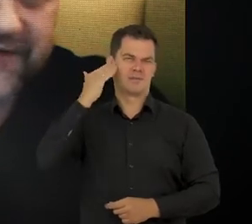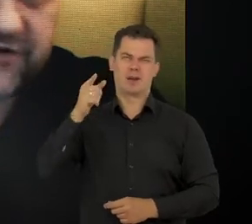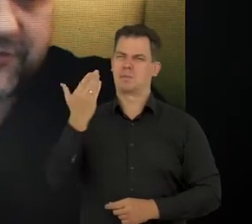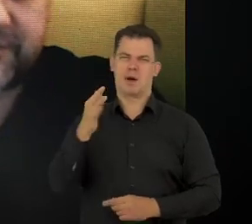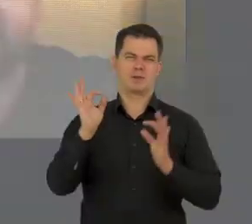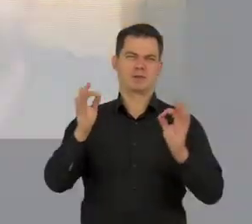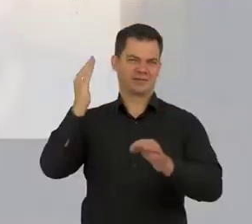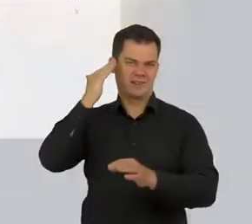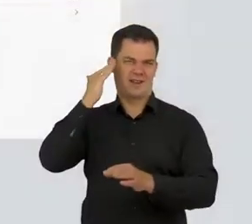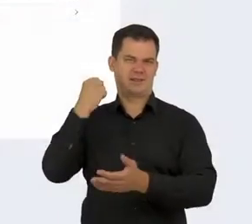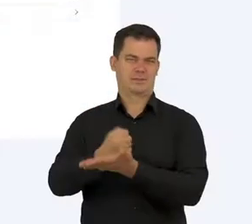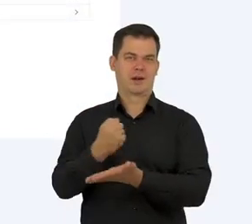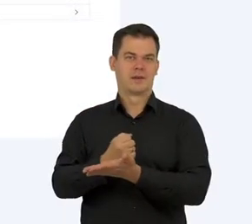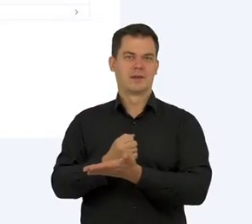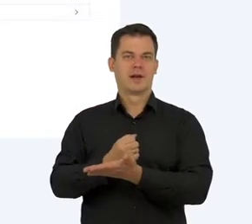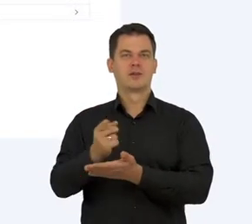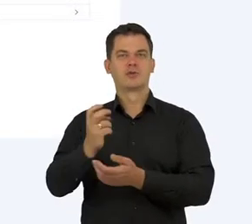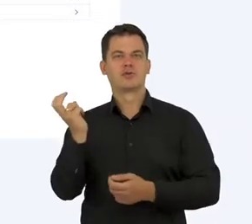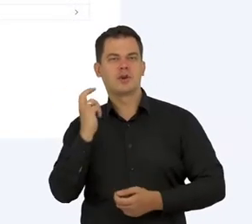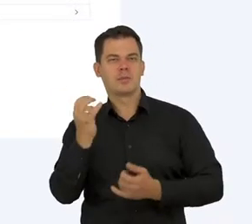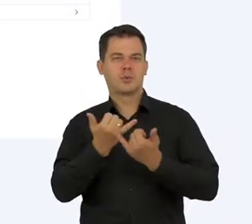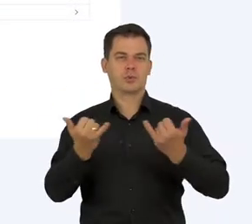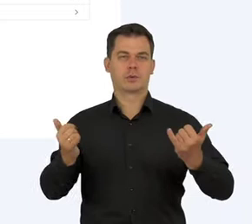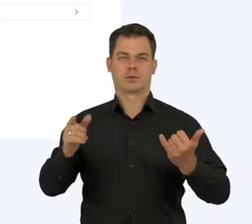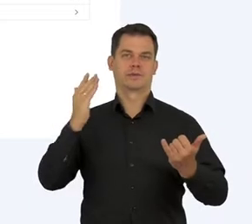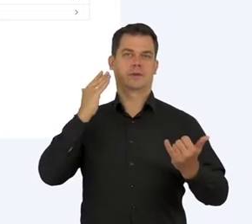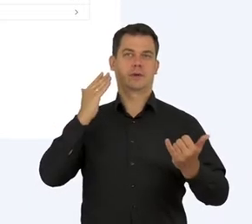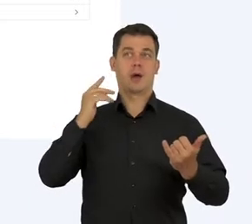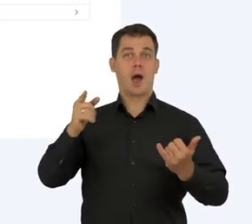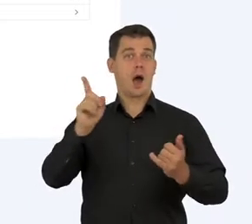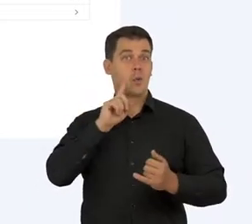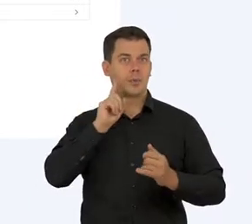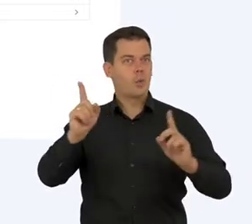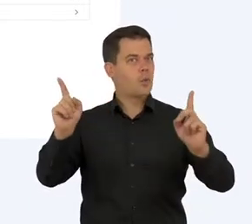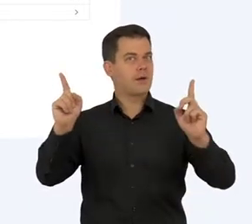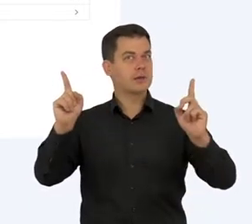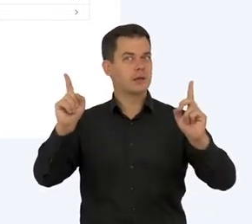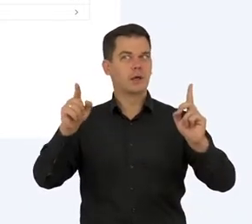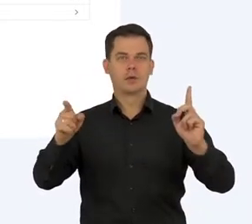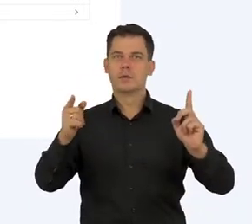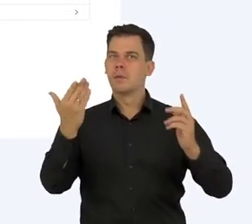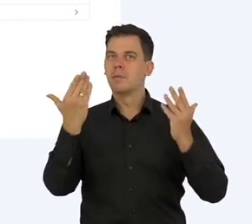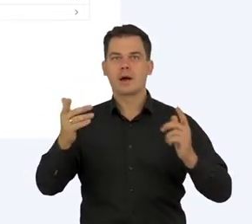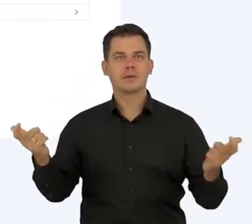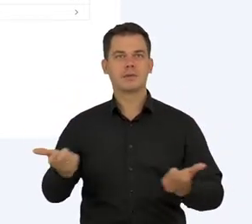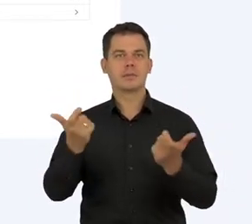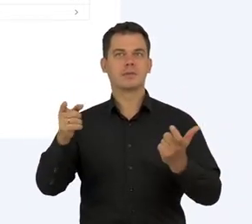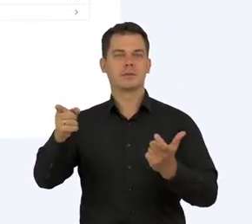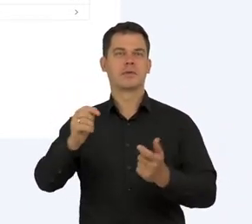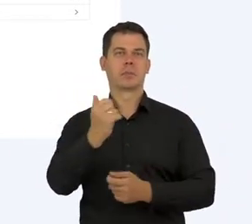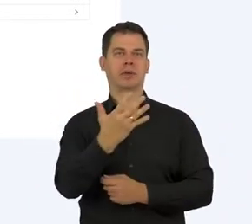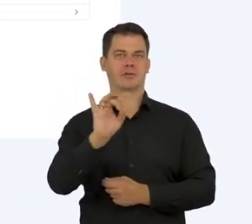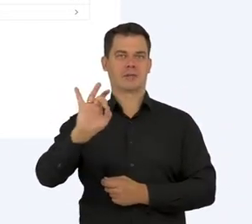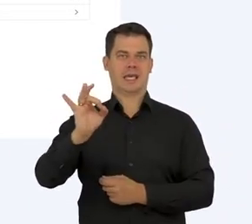więc na pewno zna się tutaj na różnych takich przypadłościach ludzkich. No i on ostrzegał śledzących do fanów o efektach